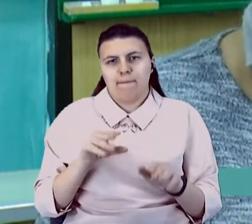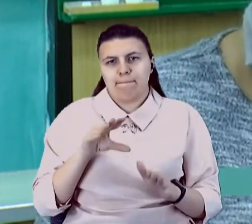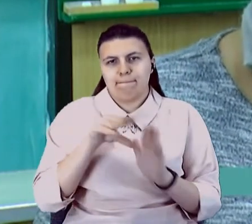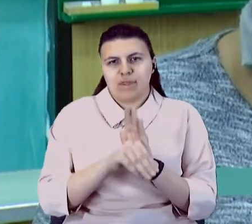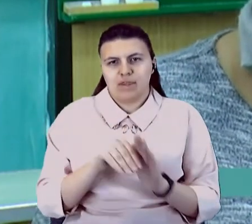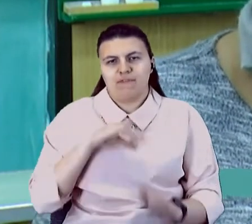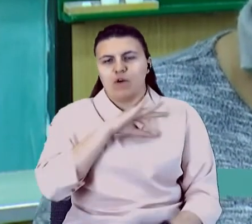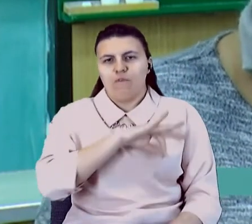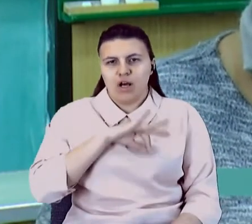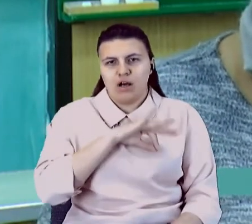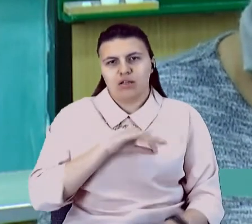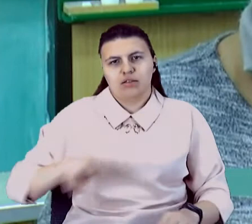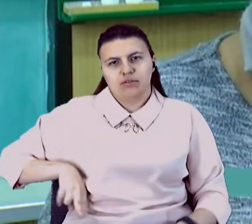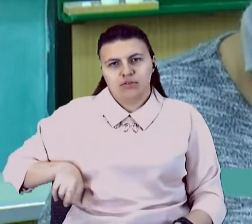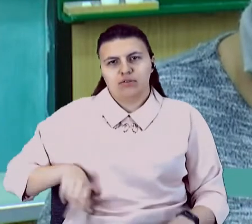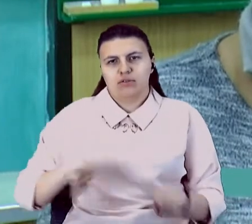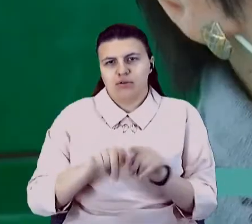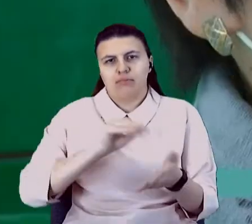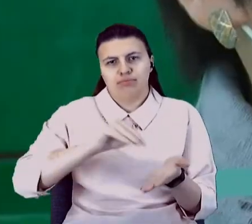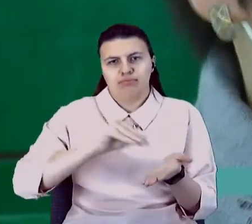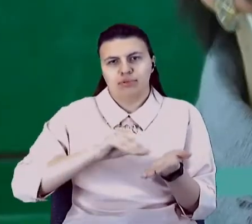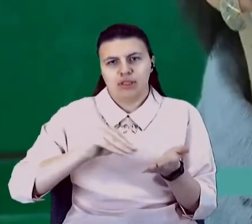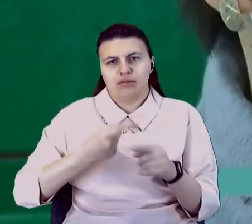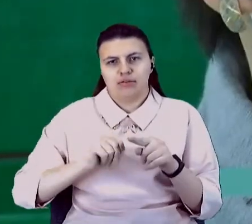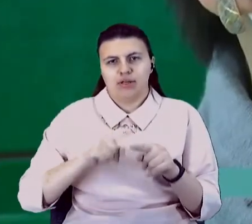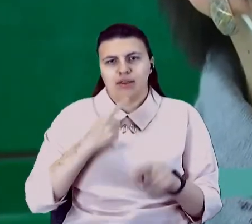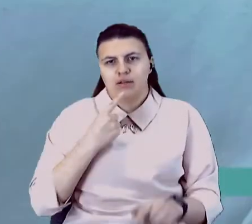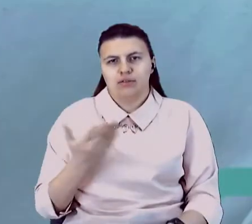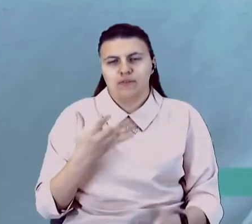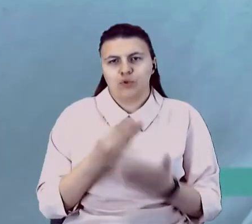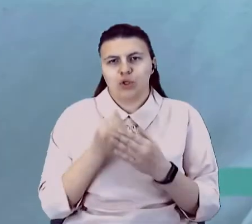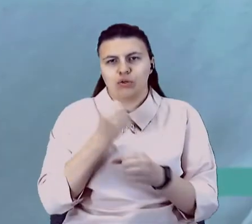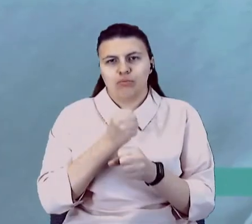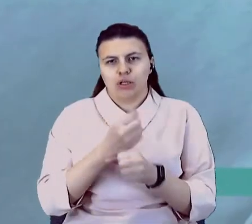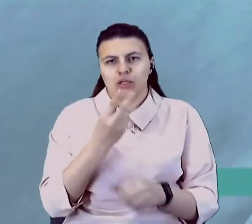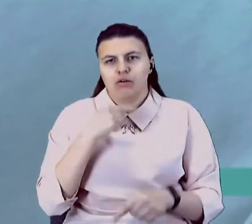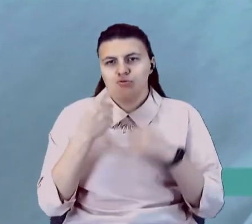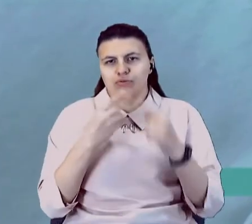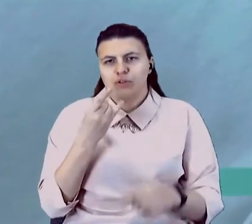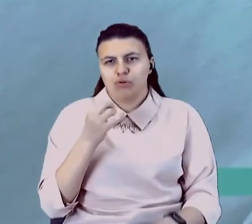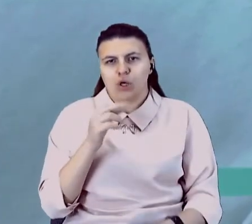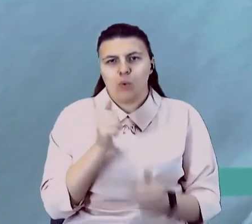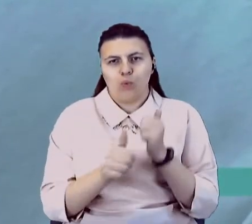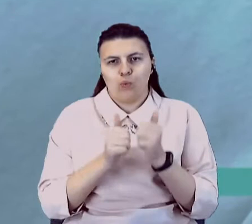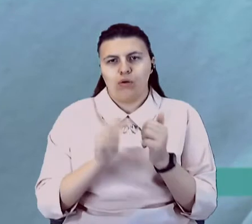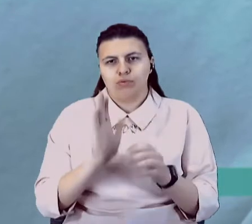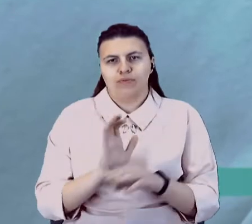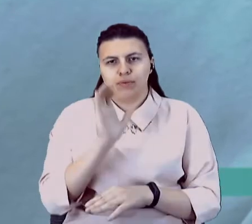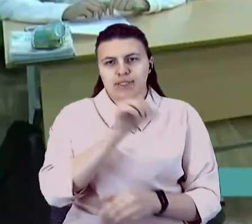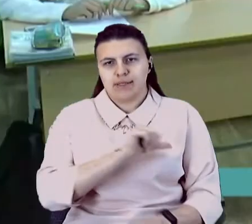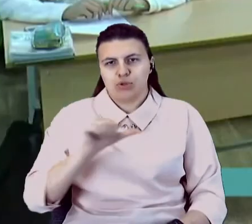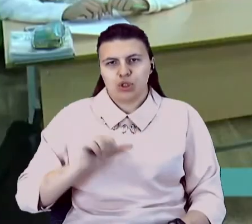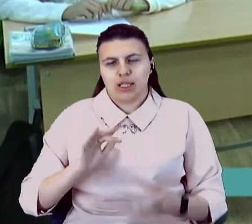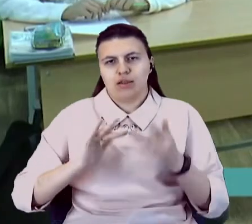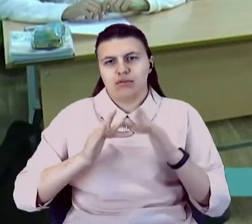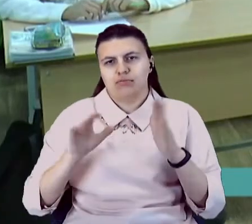закладів цих так само писали цей диктант. Свої роботи, каже Вікторія, кожен буде відправляти самостійно на електронну адресу.